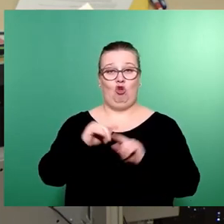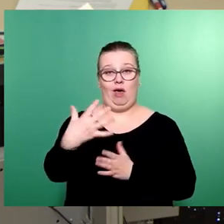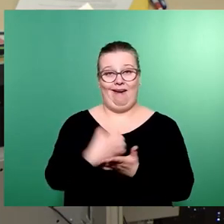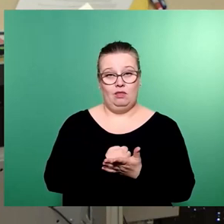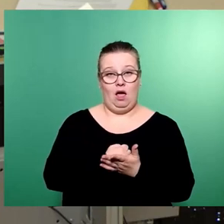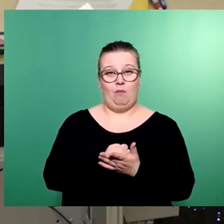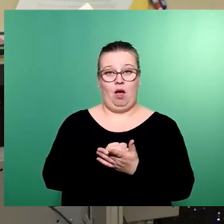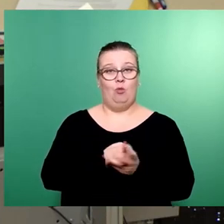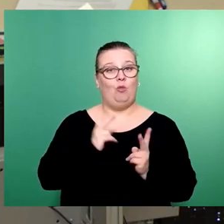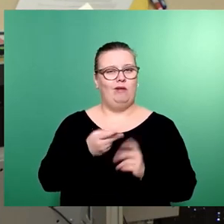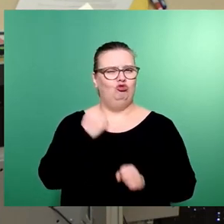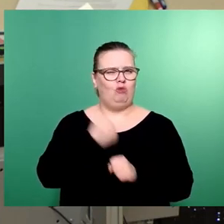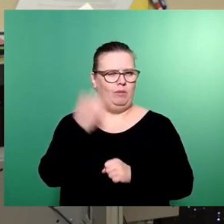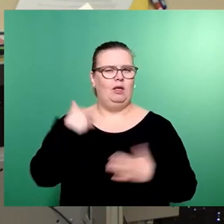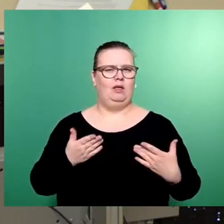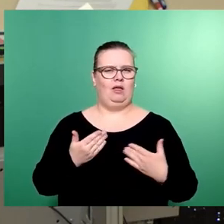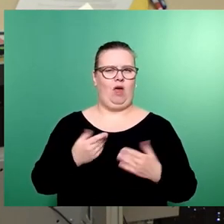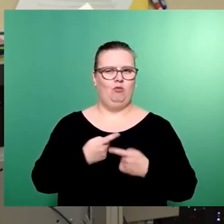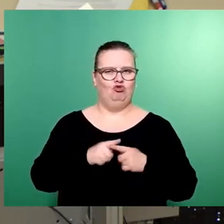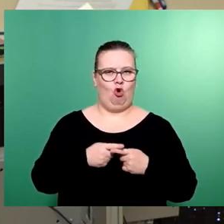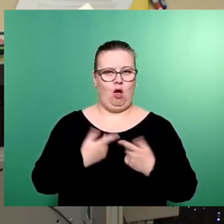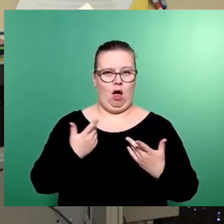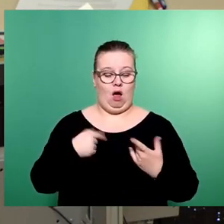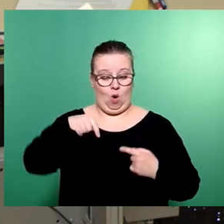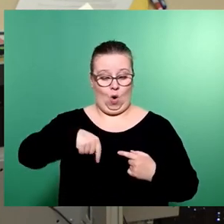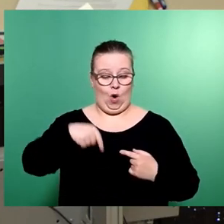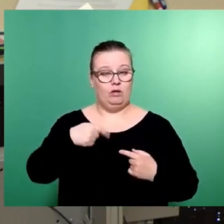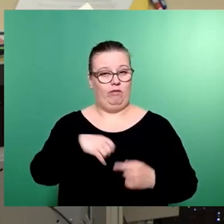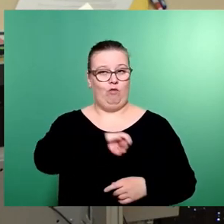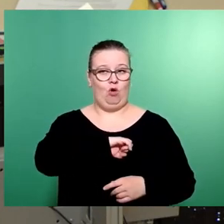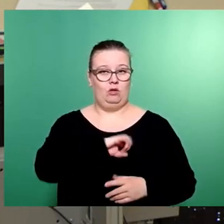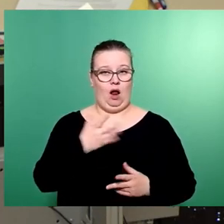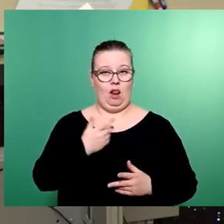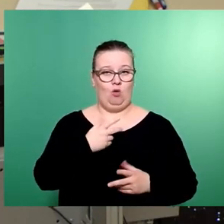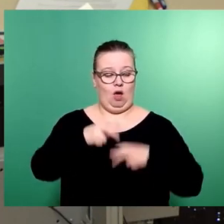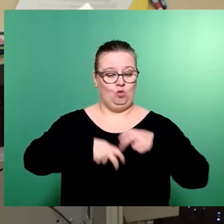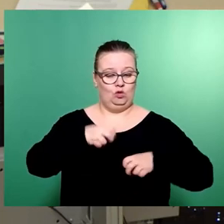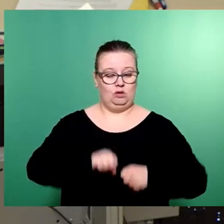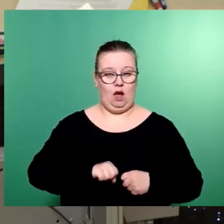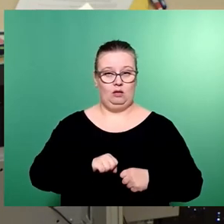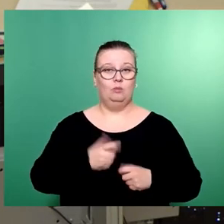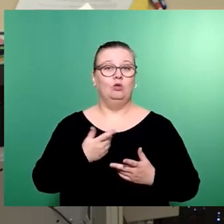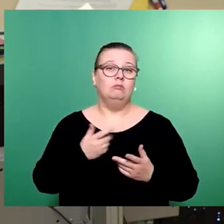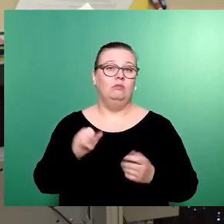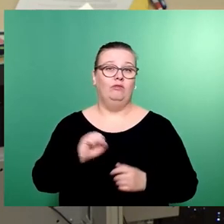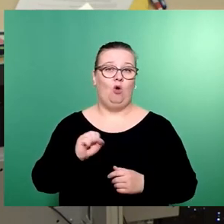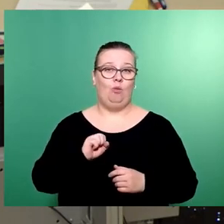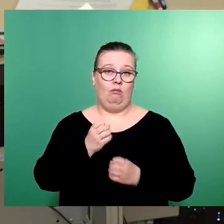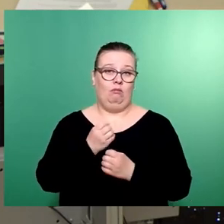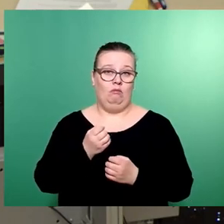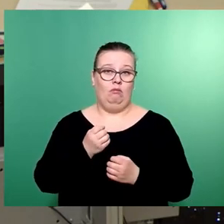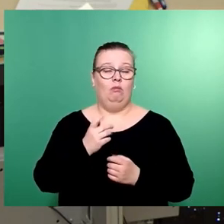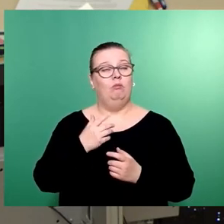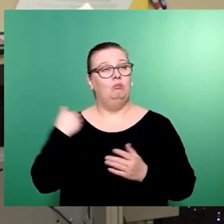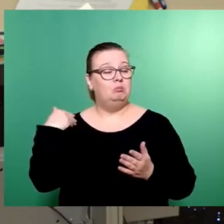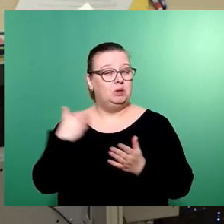sprudelnden Einnahmen aus der Gewerbesteuer uns hier heute erfreuen und bedienen konnten, ist das Ergebnis einer klugen